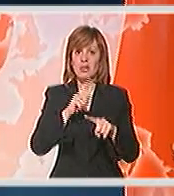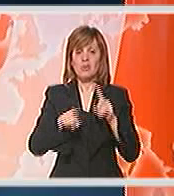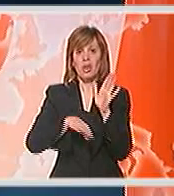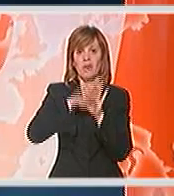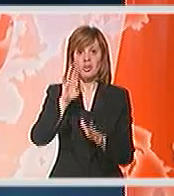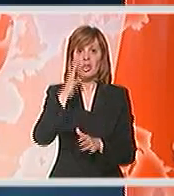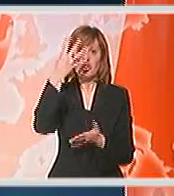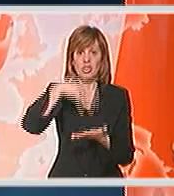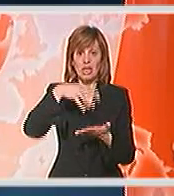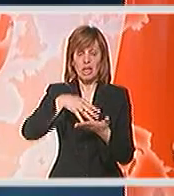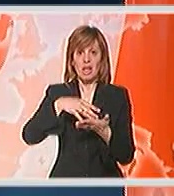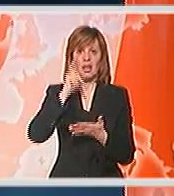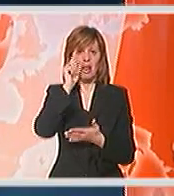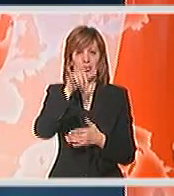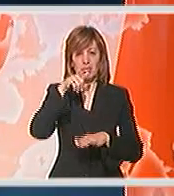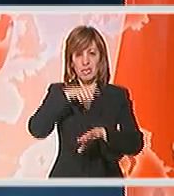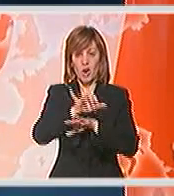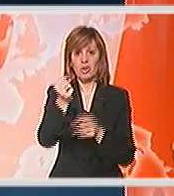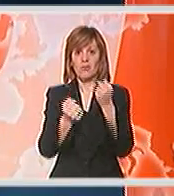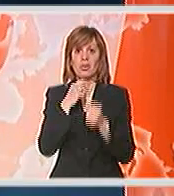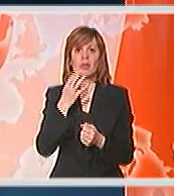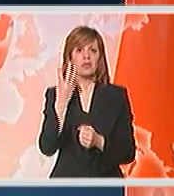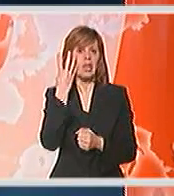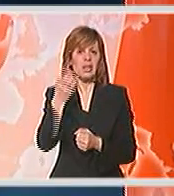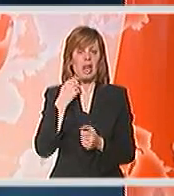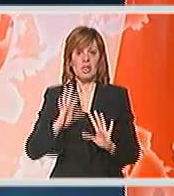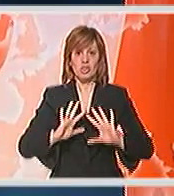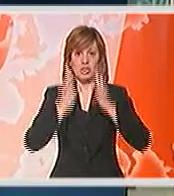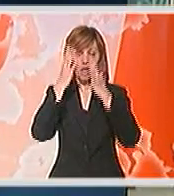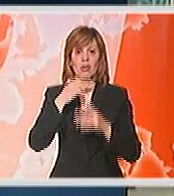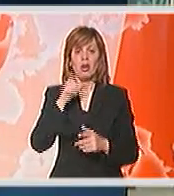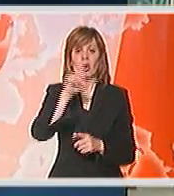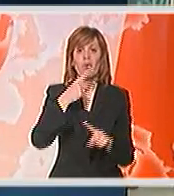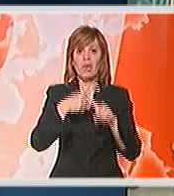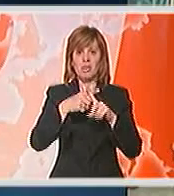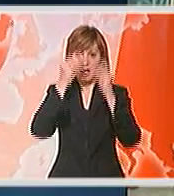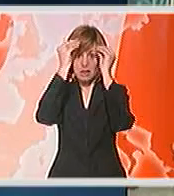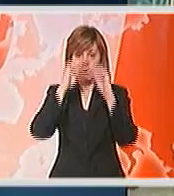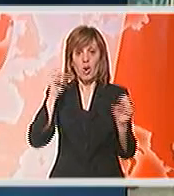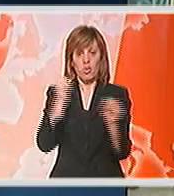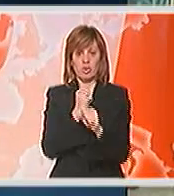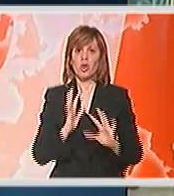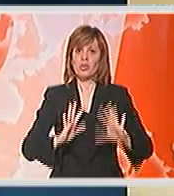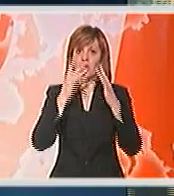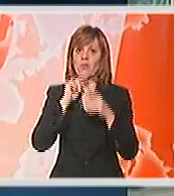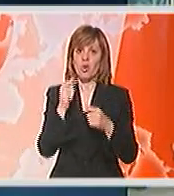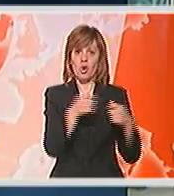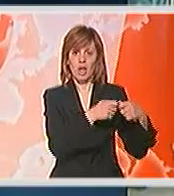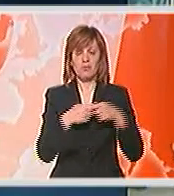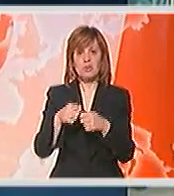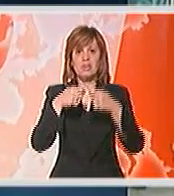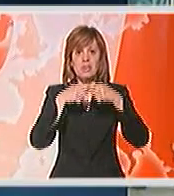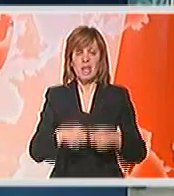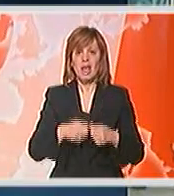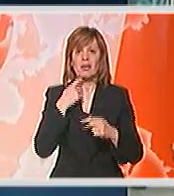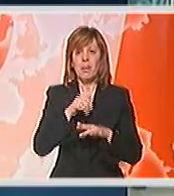je više od 4000 pilota kompanije počelo četvorodnevni štrajk. Lufthansa je saopštila da uprkos štrajku koju je organizovao sindikat